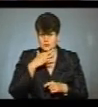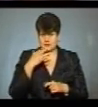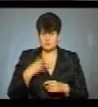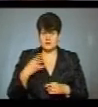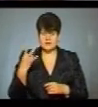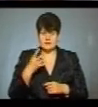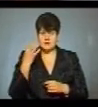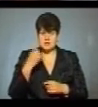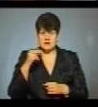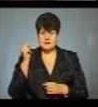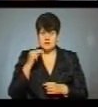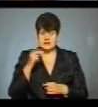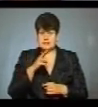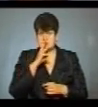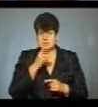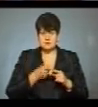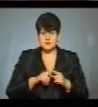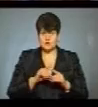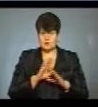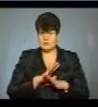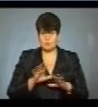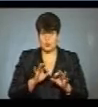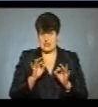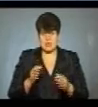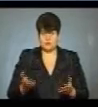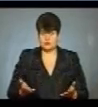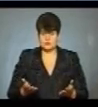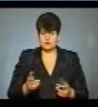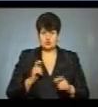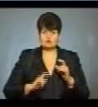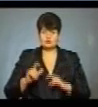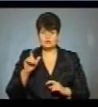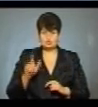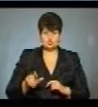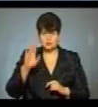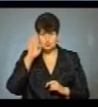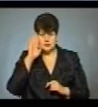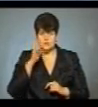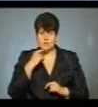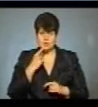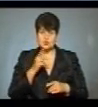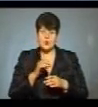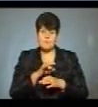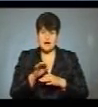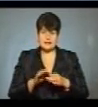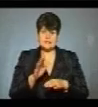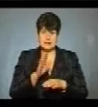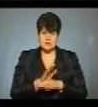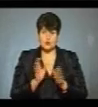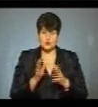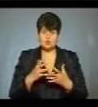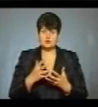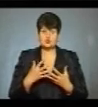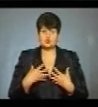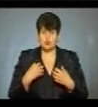вчитися ще, ну, і зарплати при цьому не буде ніякої». Студент Дмитро Дроботун каже, якщо проєкт наказу Міністерства охорони здоров'я